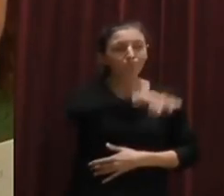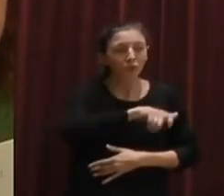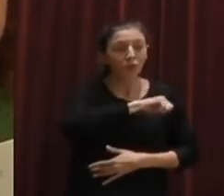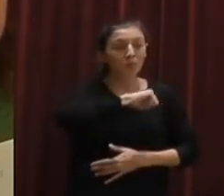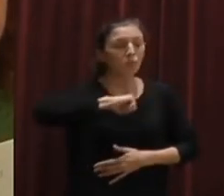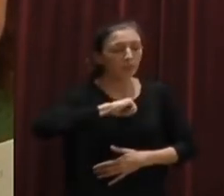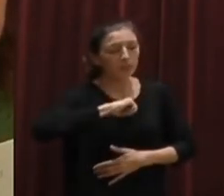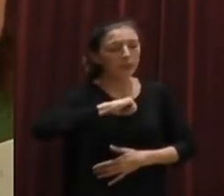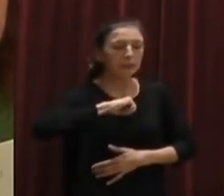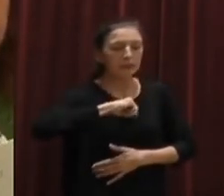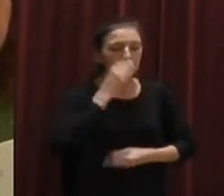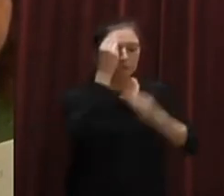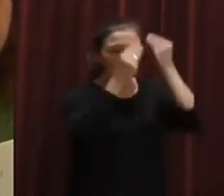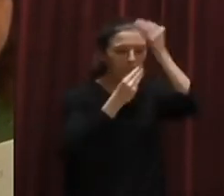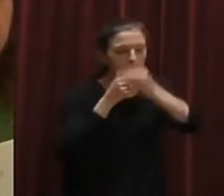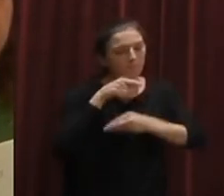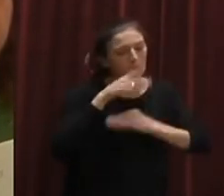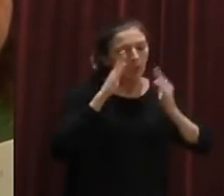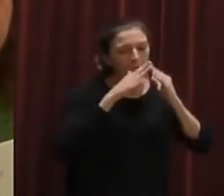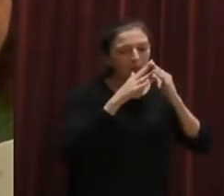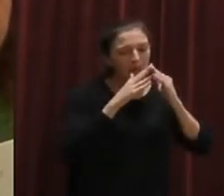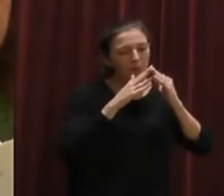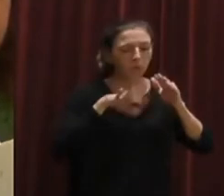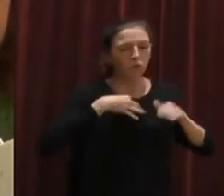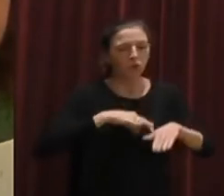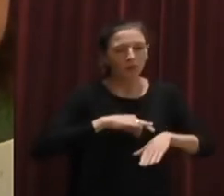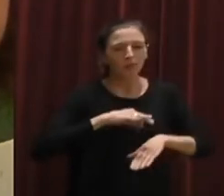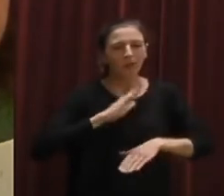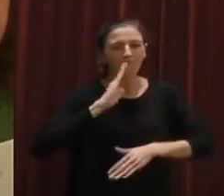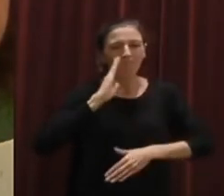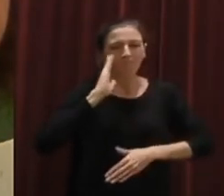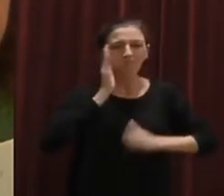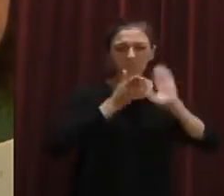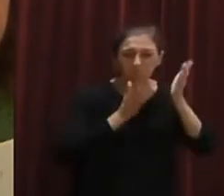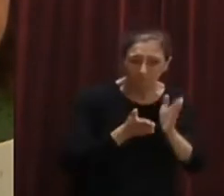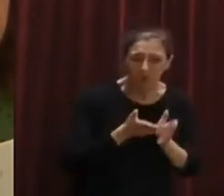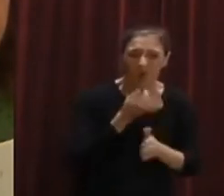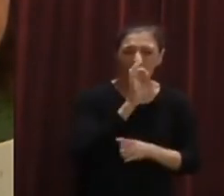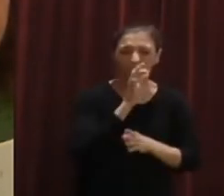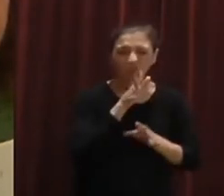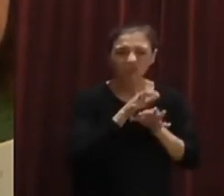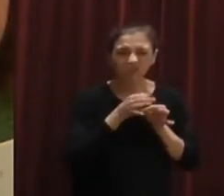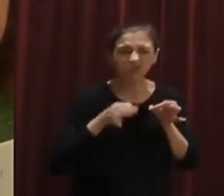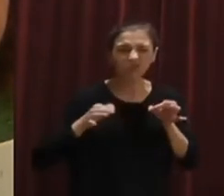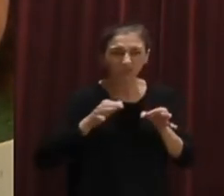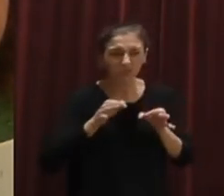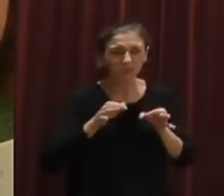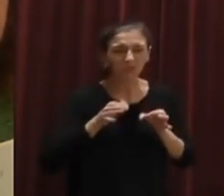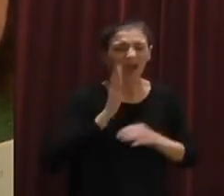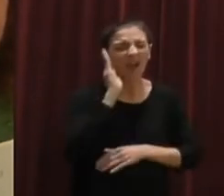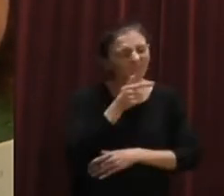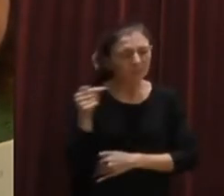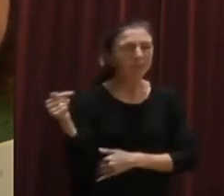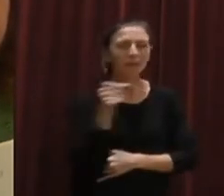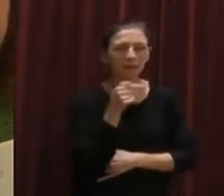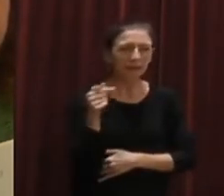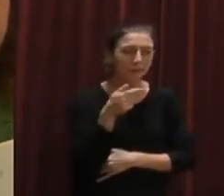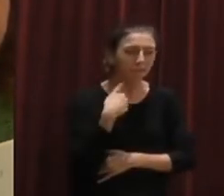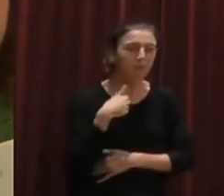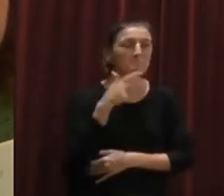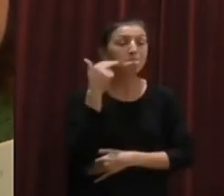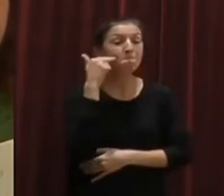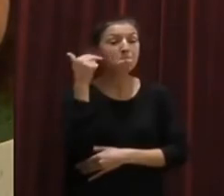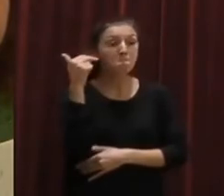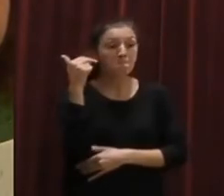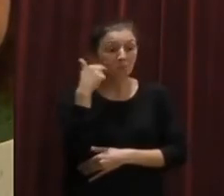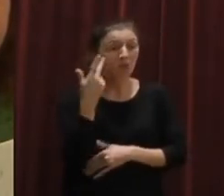que hi ha deducció per aquesta assegurança, que hi deducció de lloguers per estresllat entre illes per motius de treball d'un 15% de